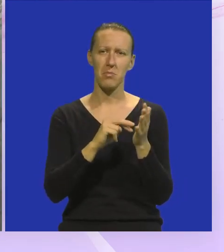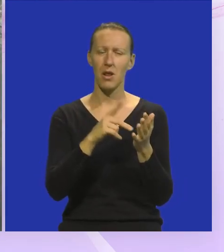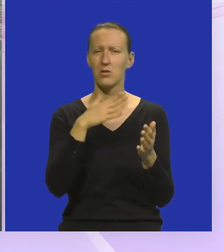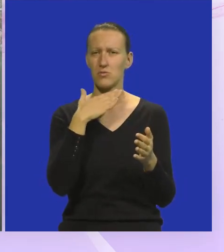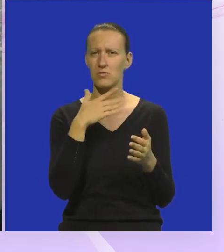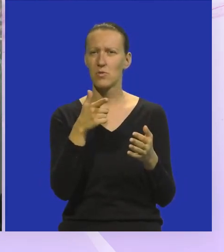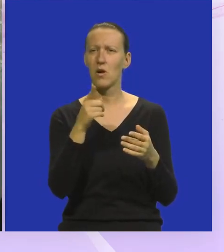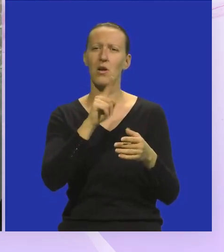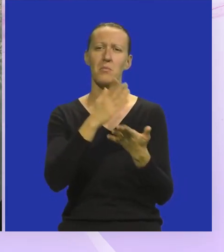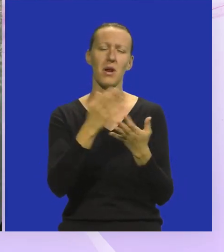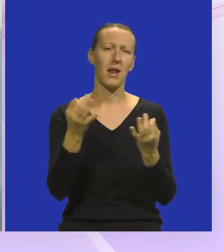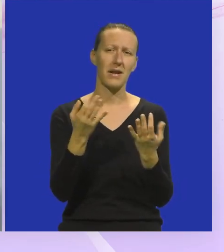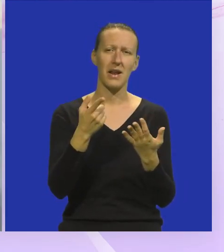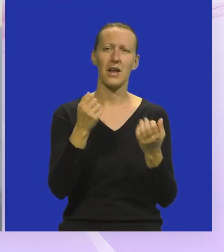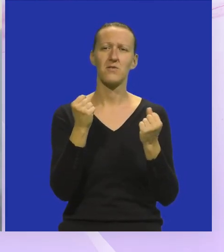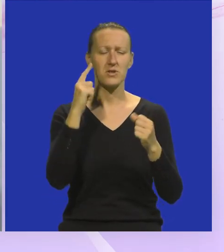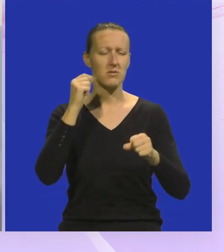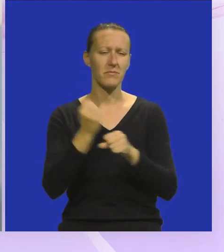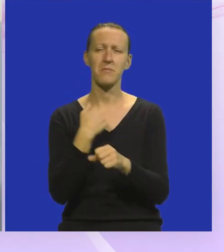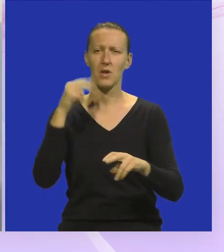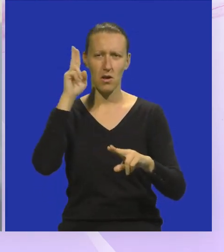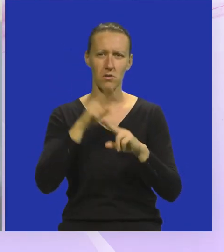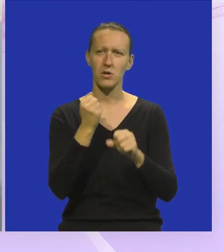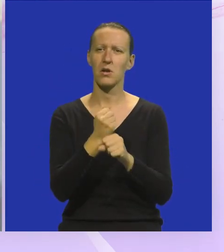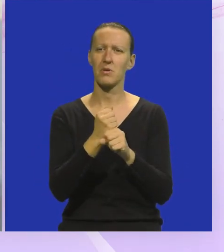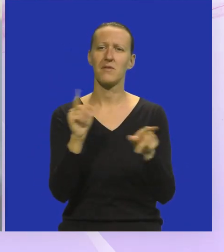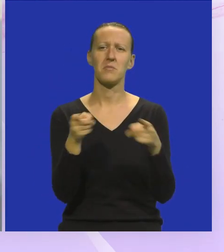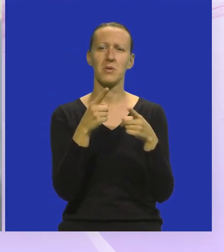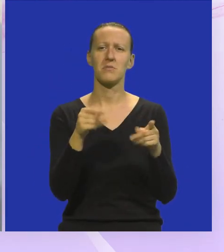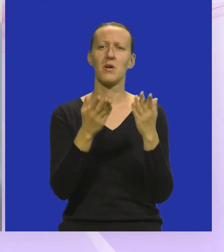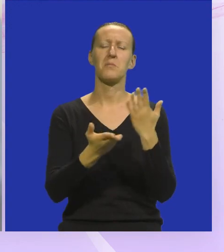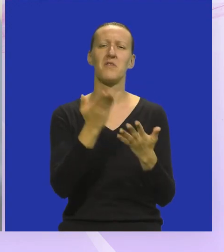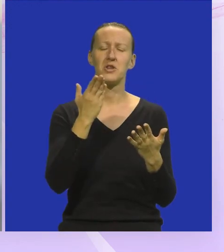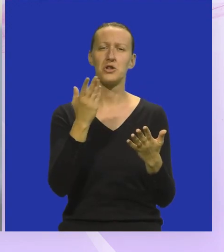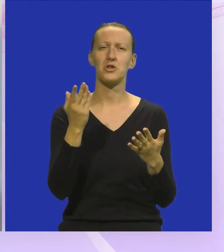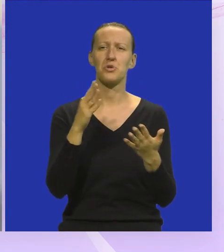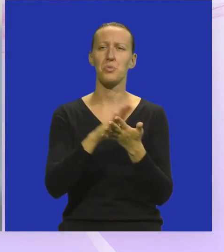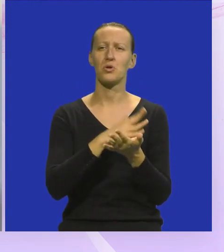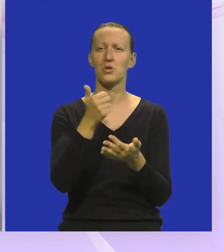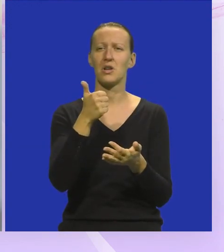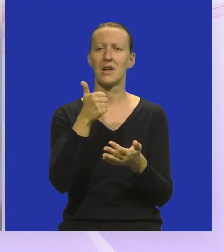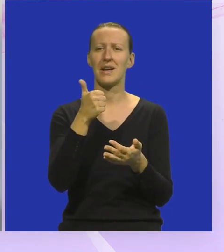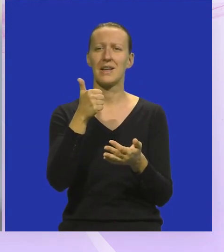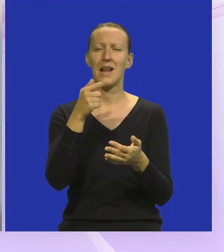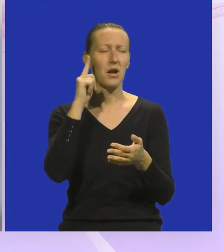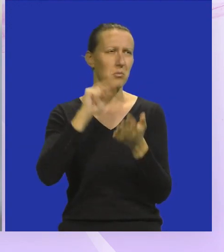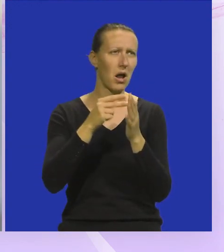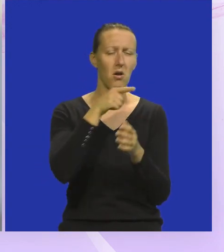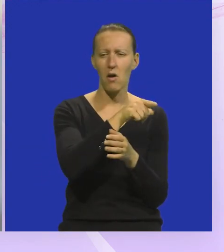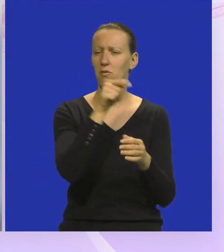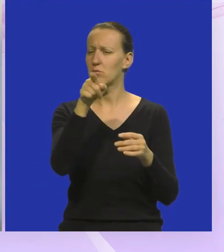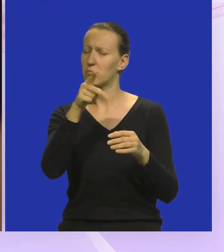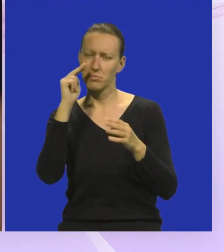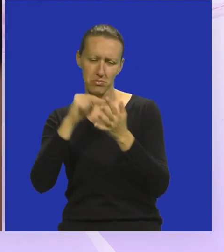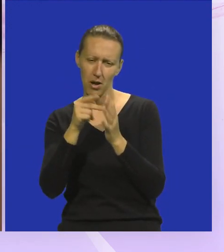Dakle nije to bila nekakva čvrsta ideja pa smo mi odlučili napraviti pjesmu Više je nastalo, jedan je smisli ono, drugi je smisli ovo I